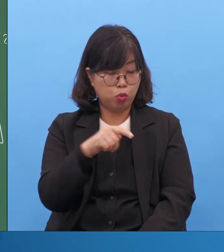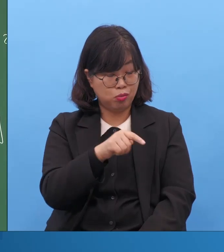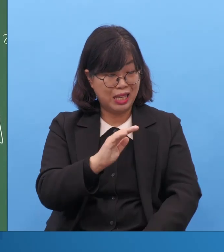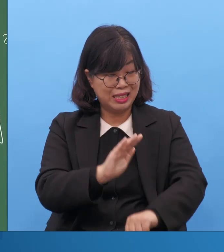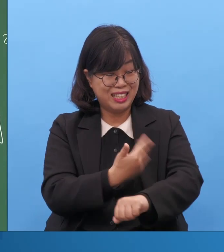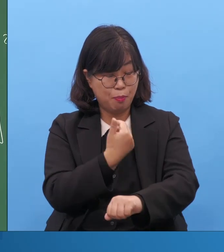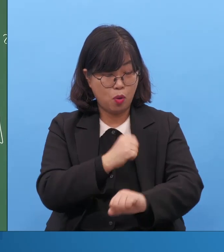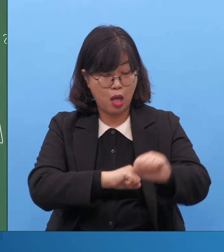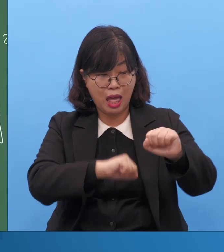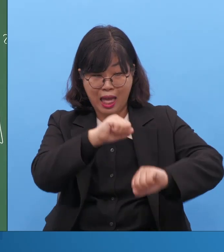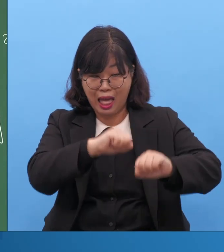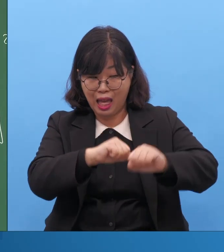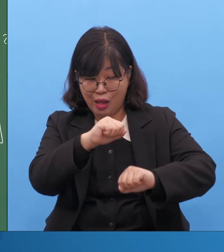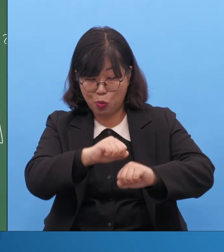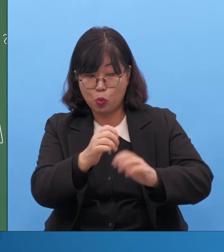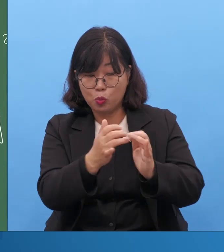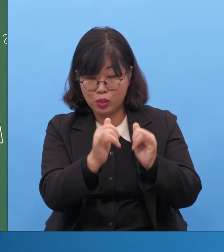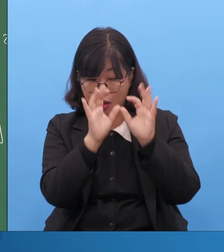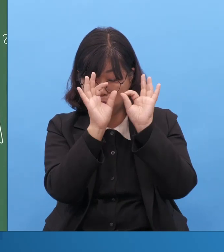길을 잃었을 뿐이지요.